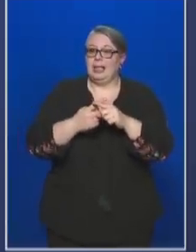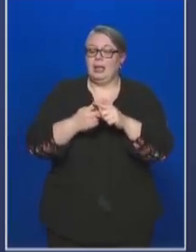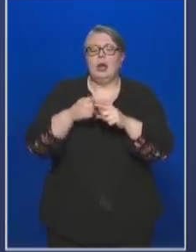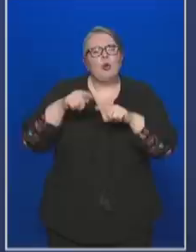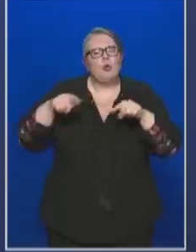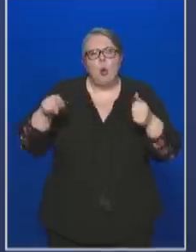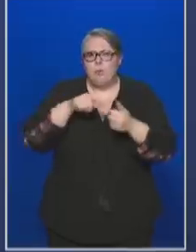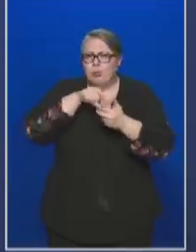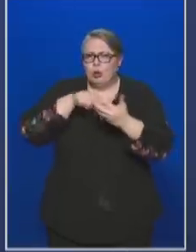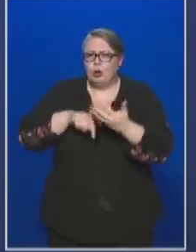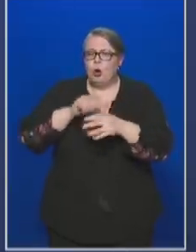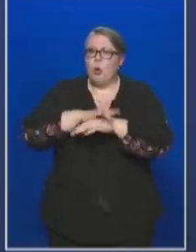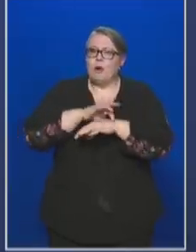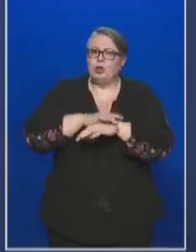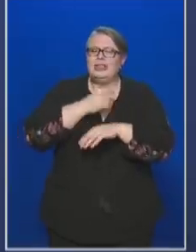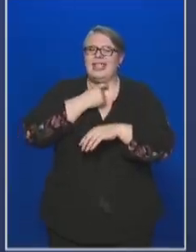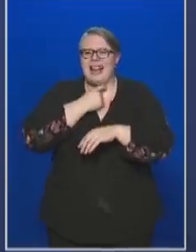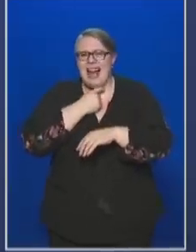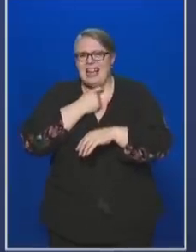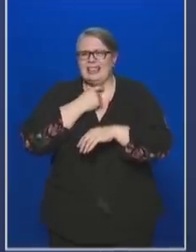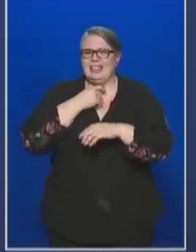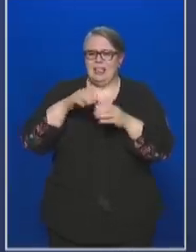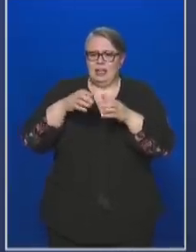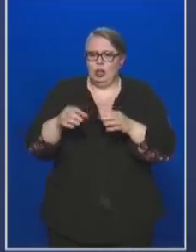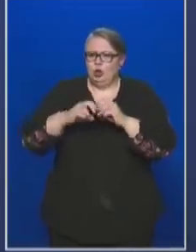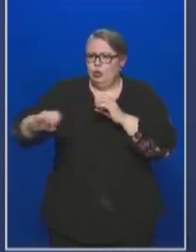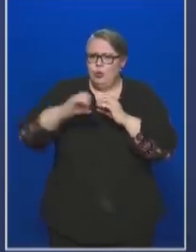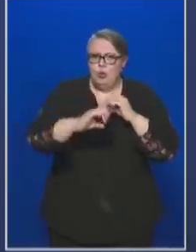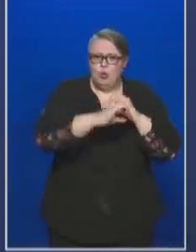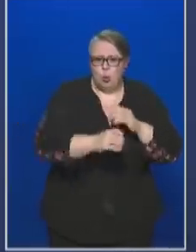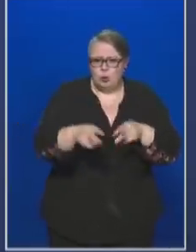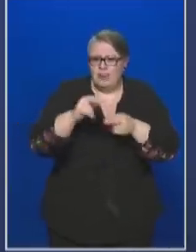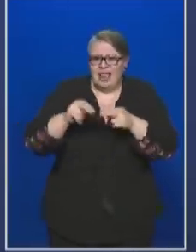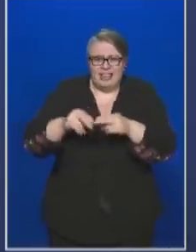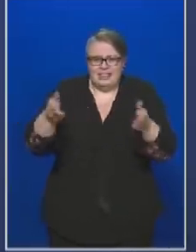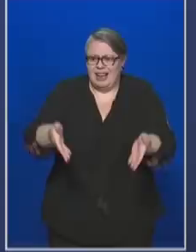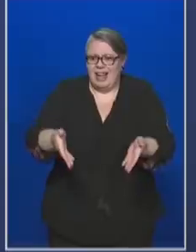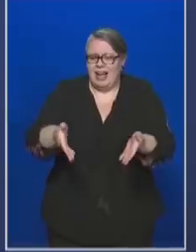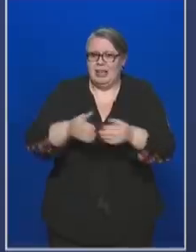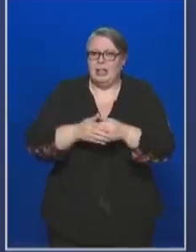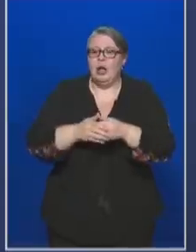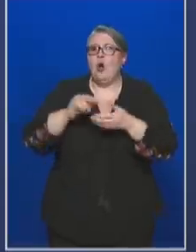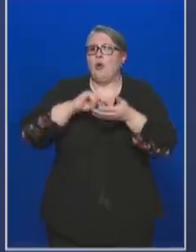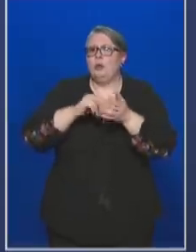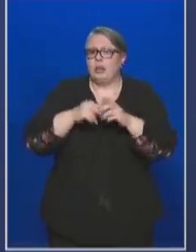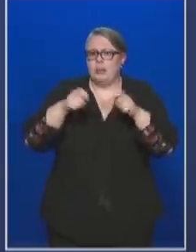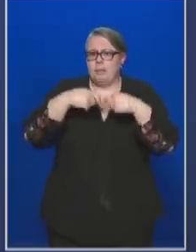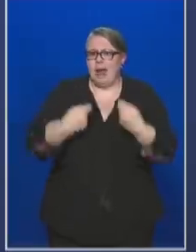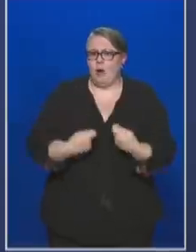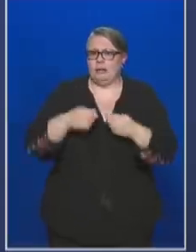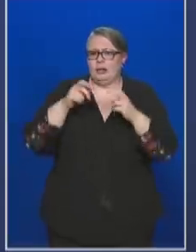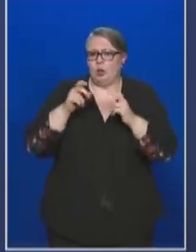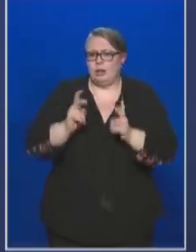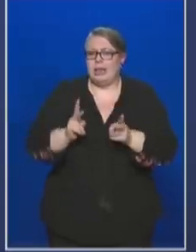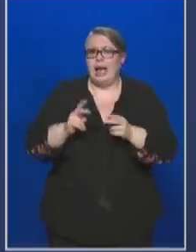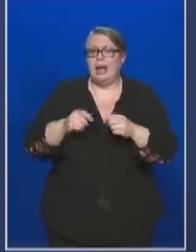mindenféle orvosi gázokat biztosító csöveket, tehát ott műszaki megoldásokat